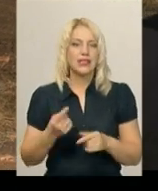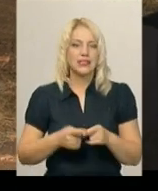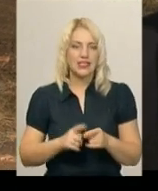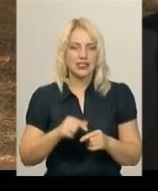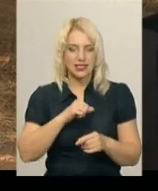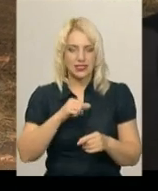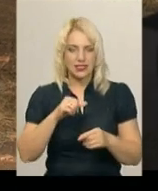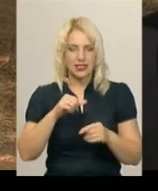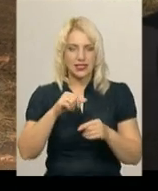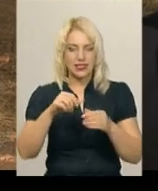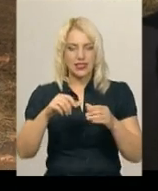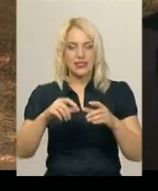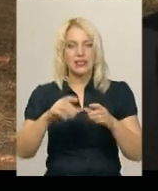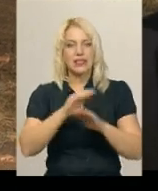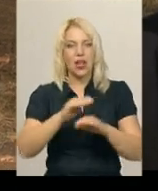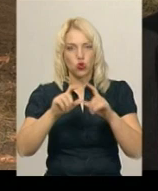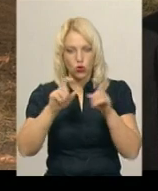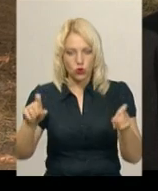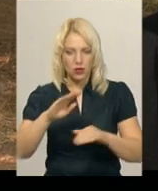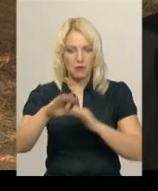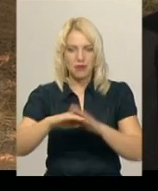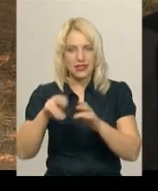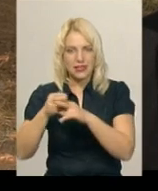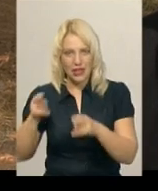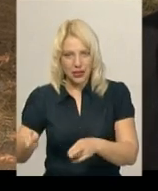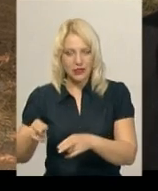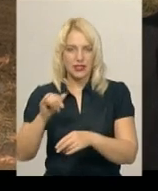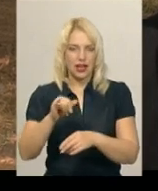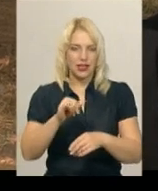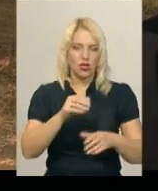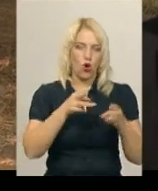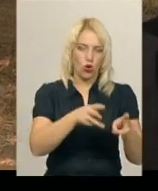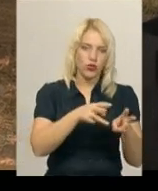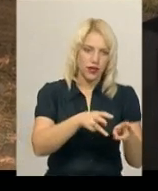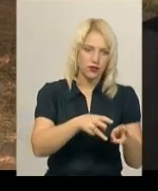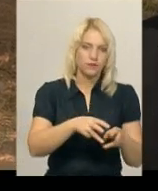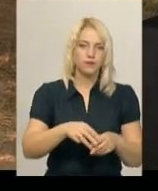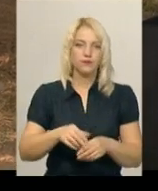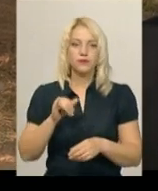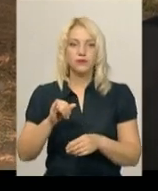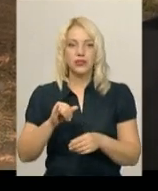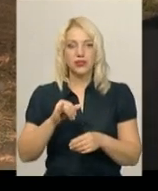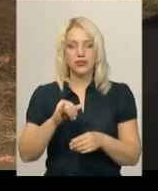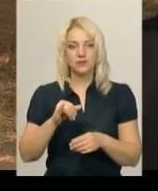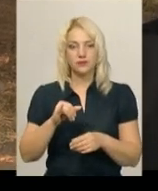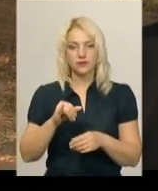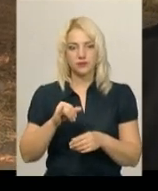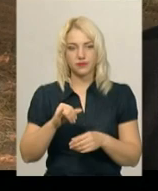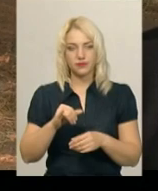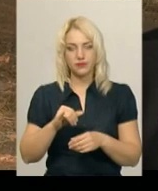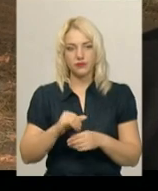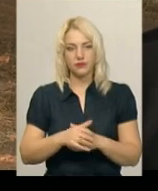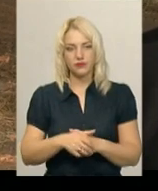сам садочок, підстанція, котельня, пошрезервуар, резервуар